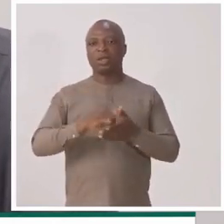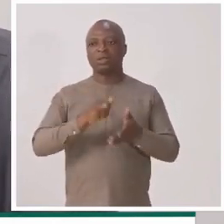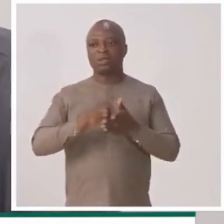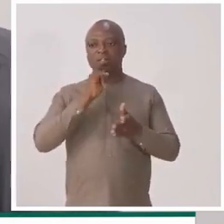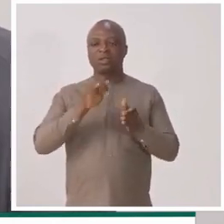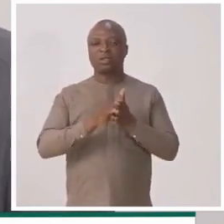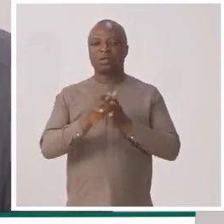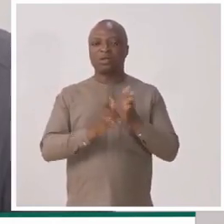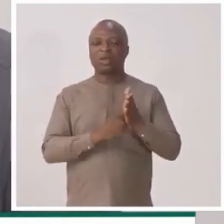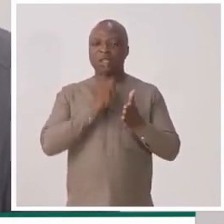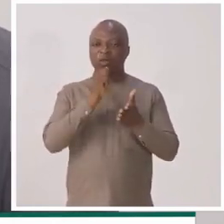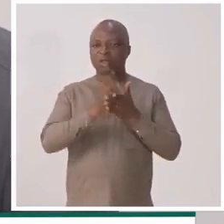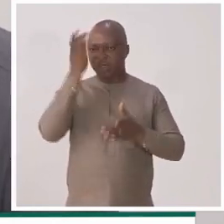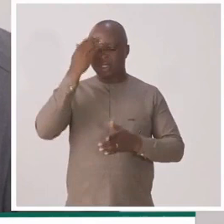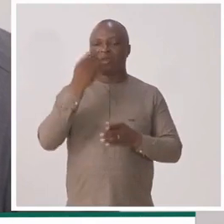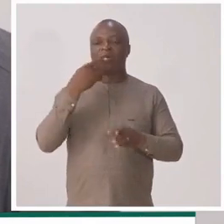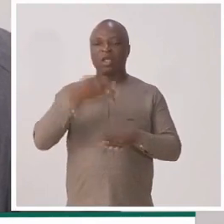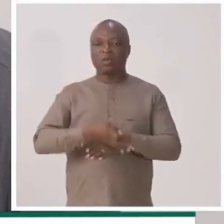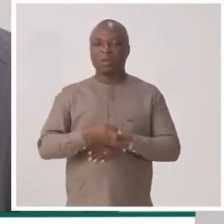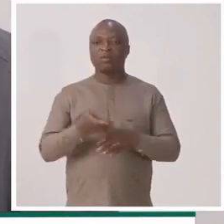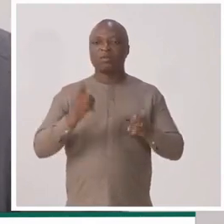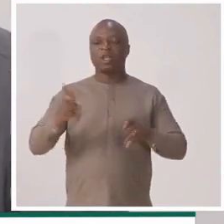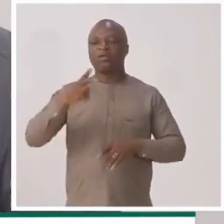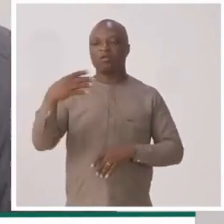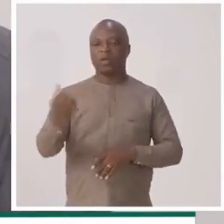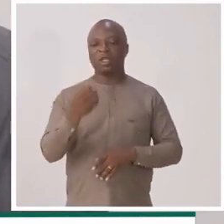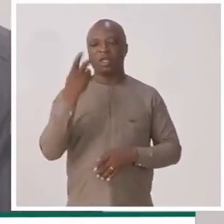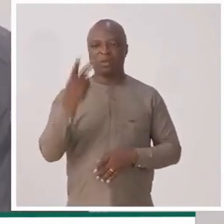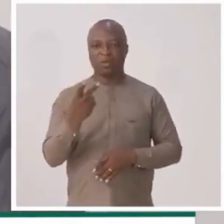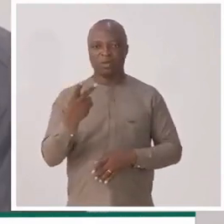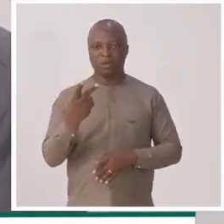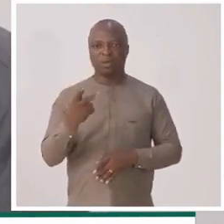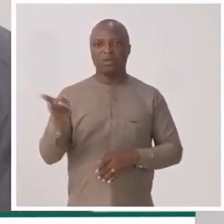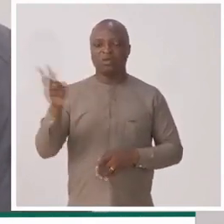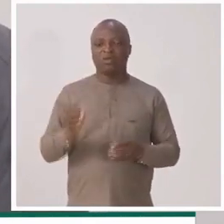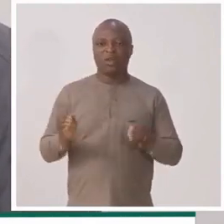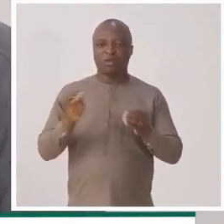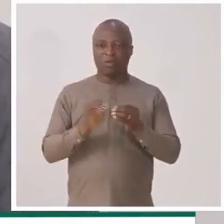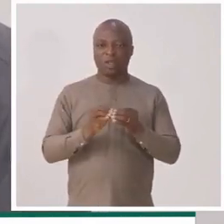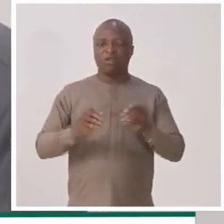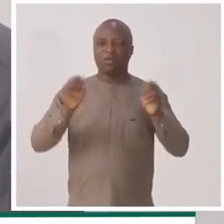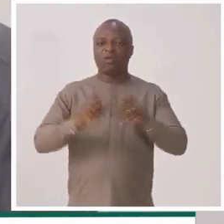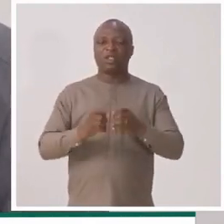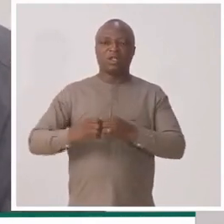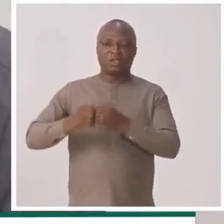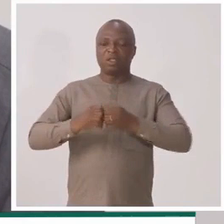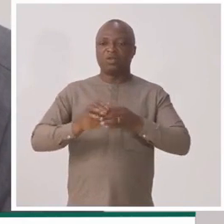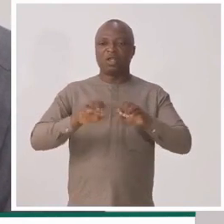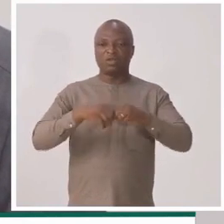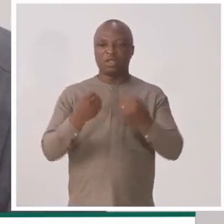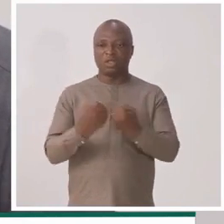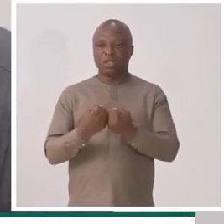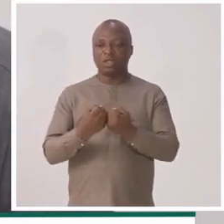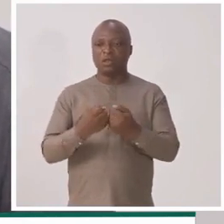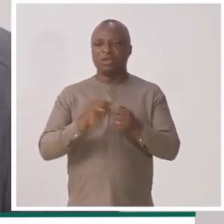Donc, ça, c'est le régime d'assurance maladie obligatoire. Et quand vous prenez les deux, vous les combinez, vous couvrez l'ensemble de la